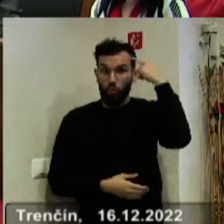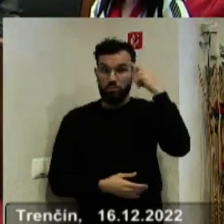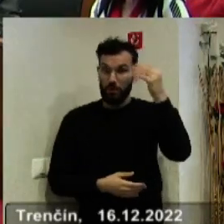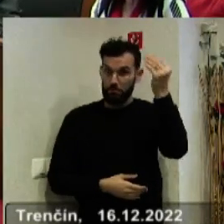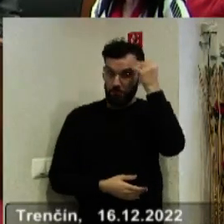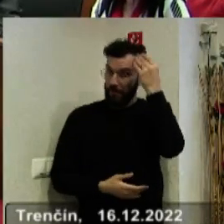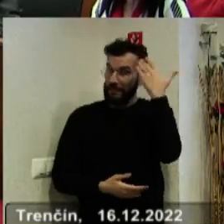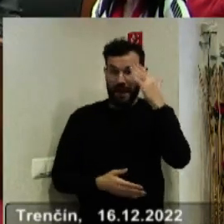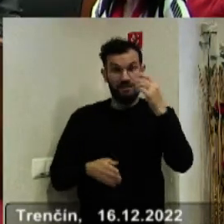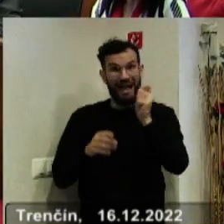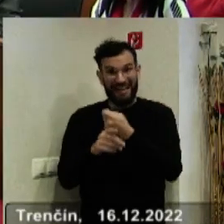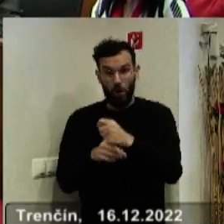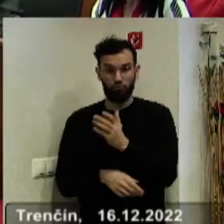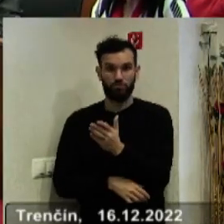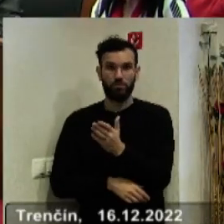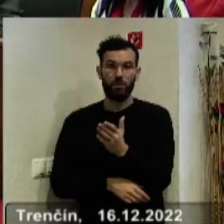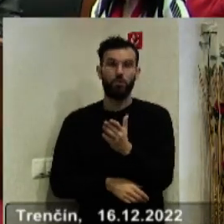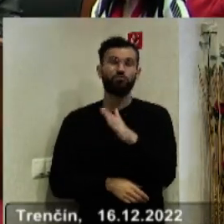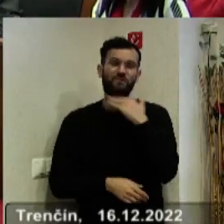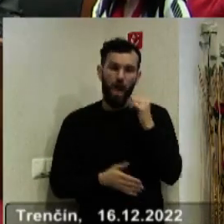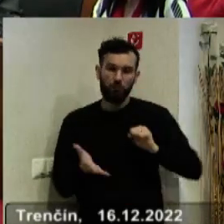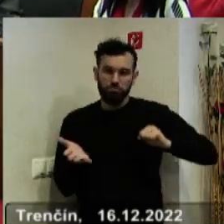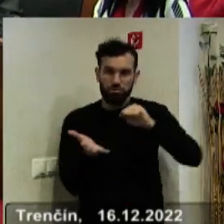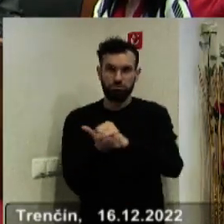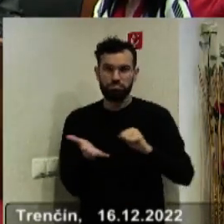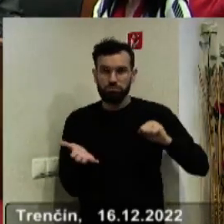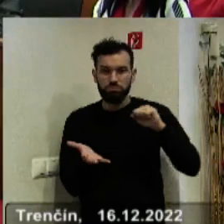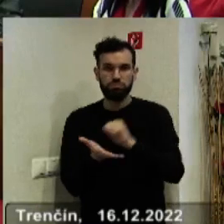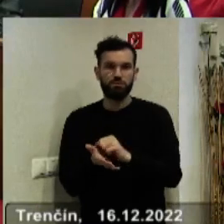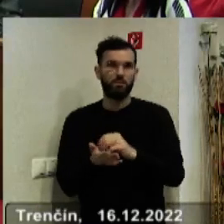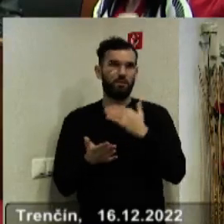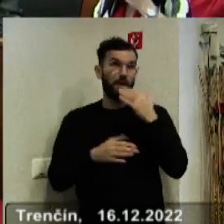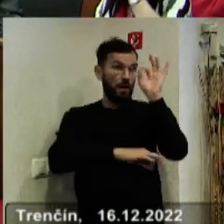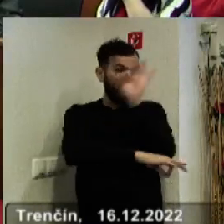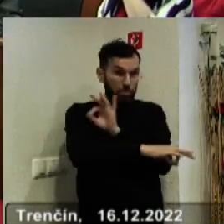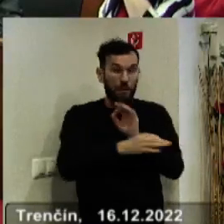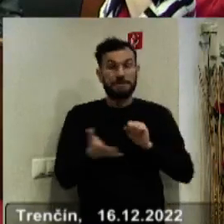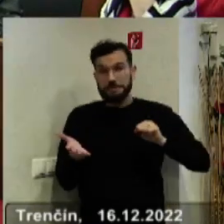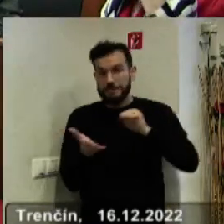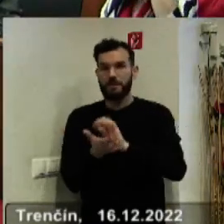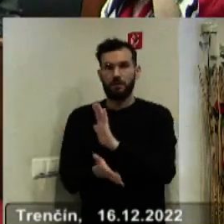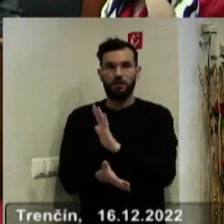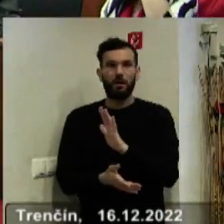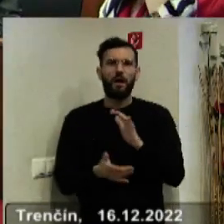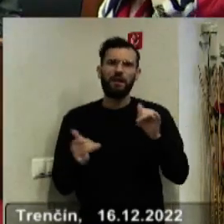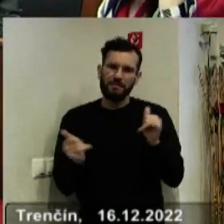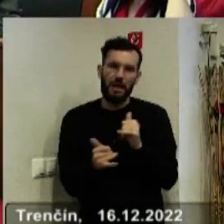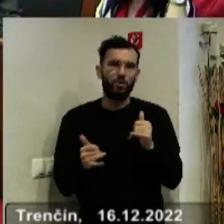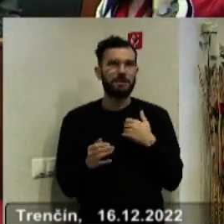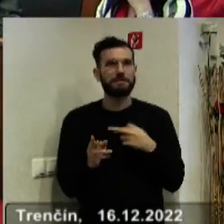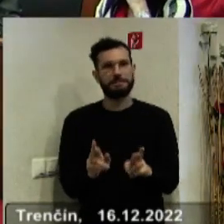zrekonštruovať. Stálo nás to už, nemalo peňazí na štúdiak, projektoch, ale skutočne vyslovujem